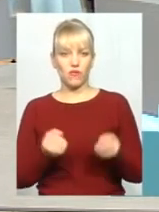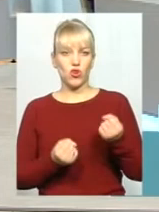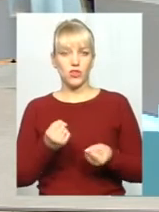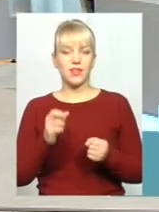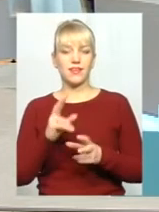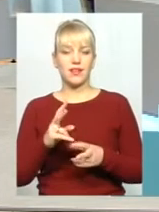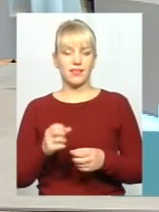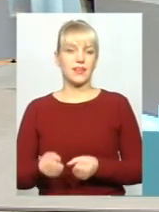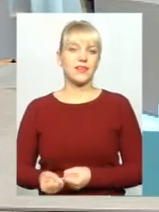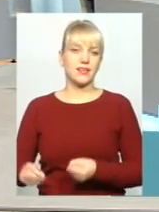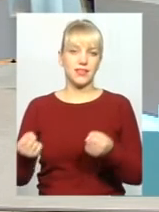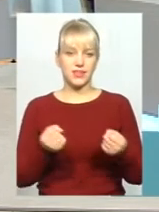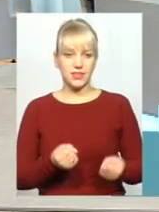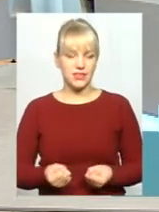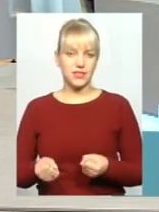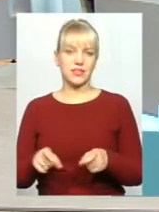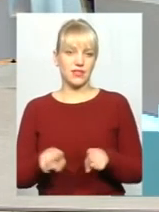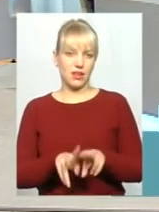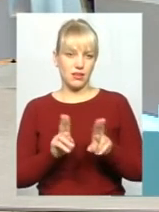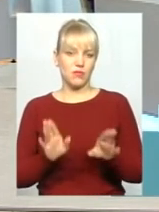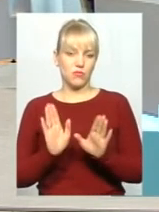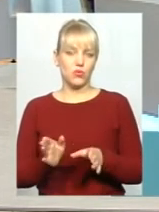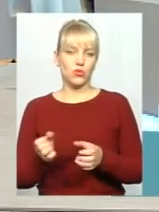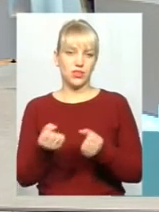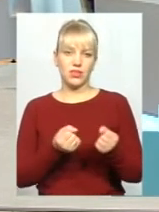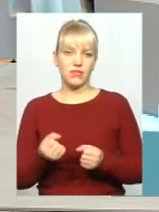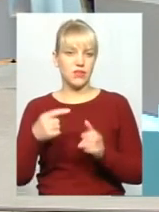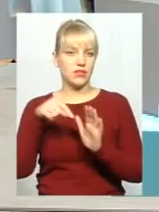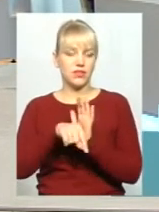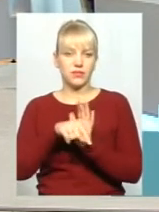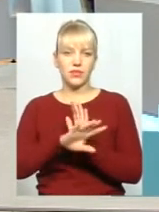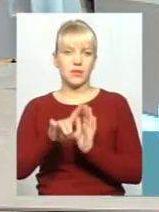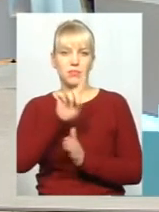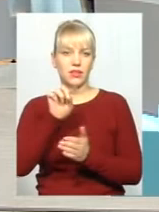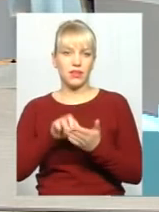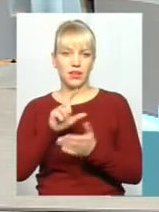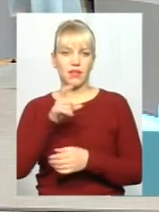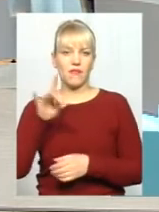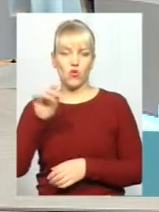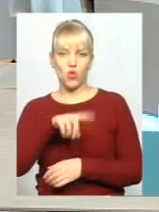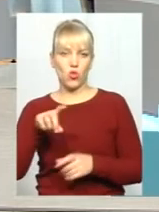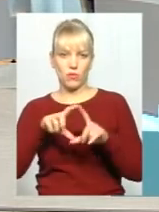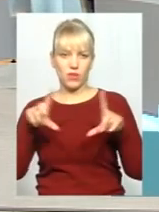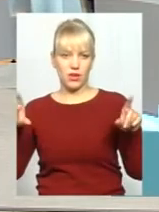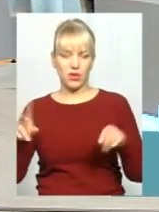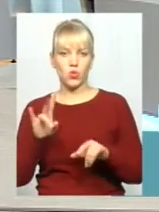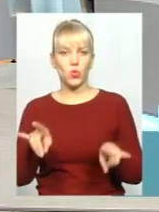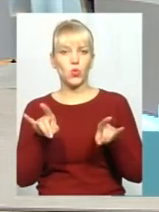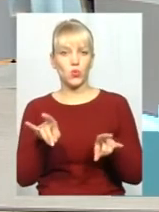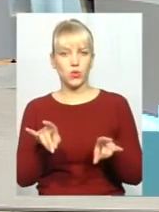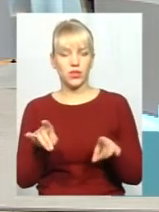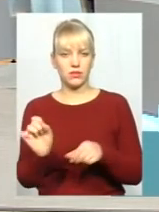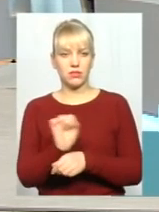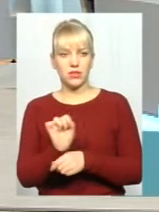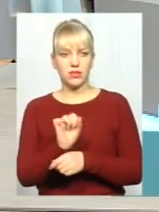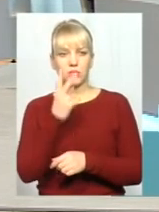їздили, нормально так і їздять. Не іменно на євро-номерах. Розумієте? Ви дивіться, які водітеля їздять на крутих машинах? В